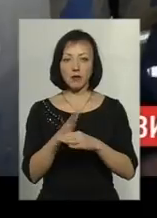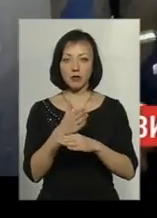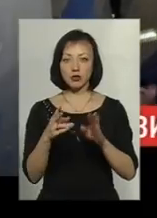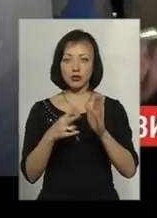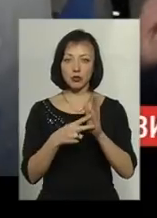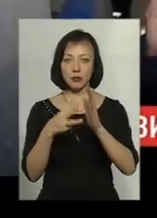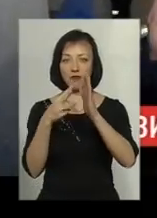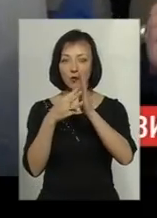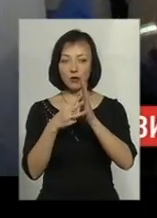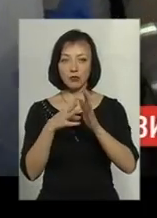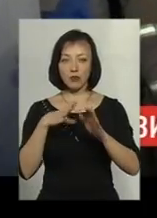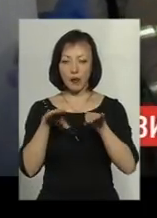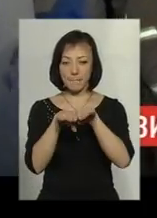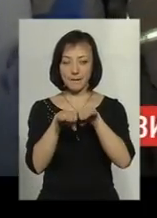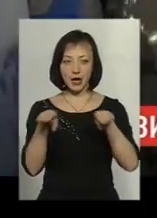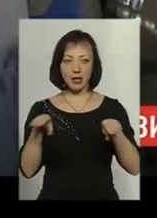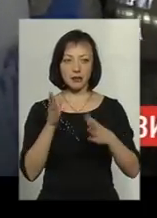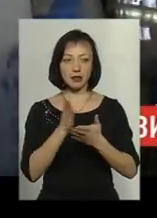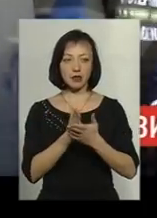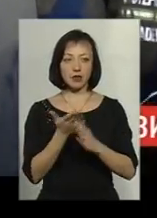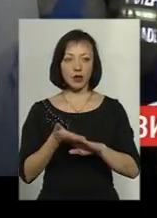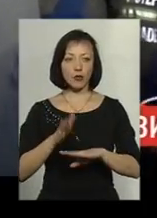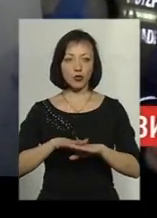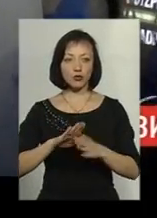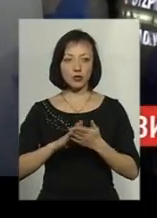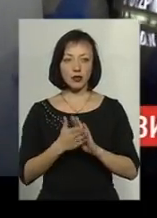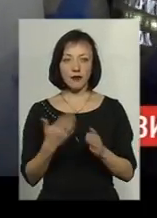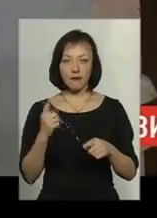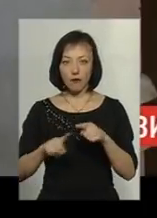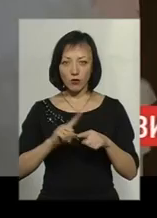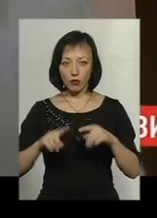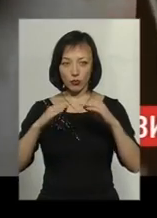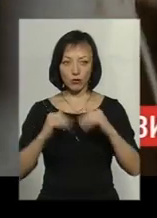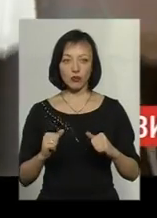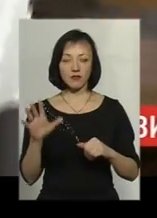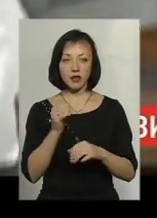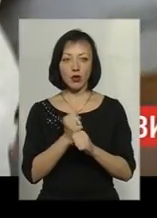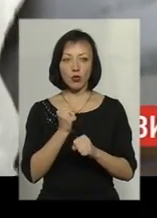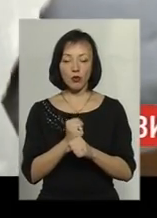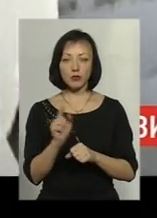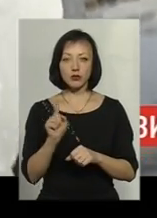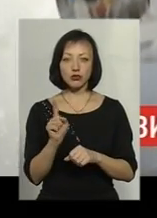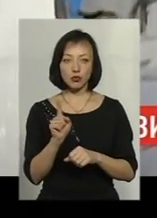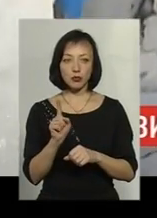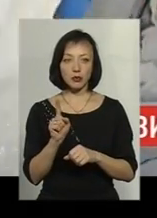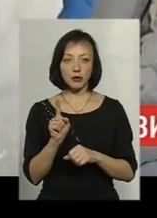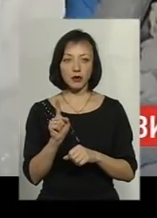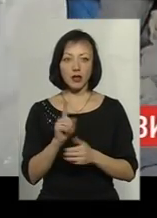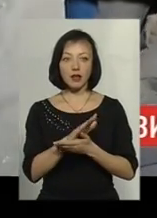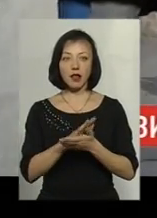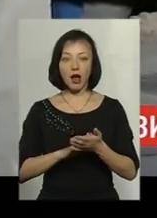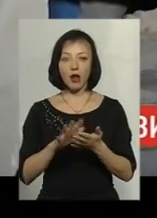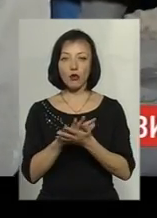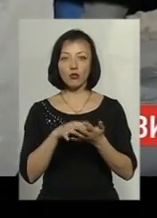Восьмий типи рекриття знаходяться в напруженому стані і ось-ось рухнуть. Все робиться для того, щоб далі